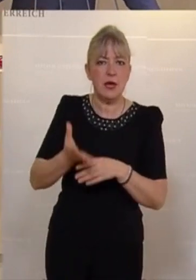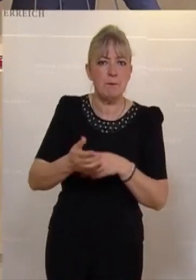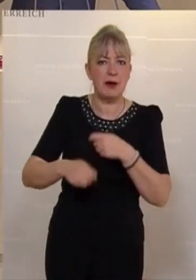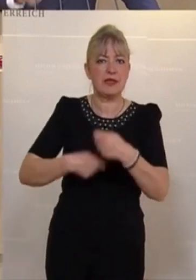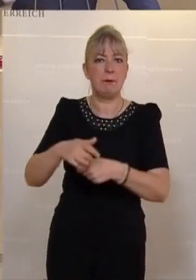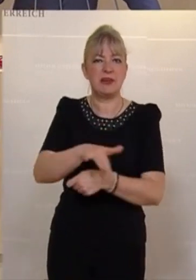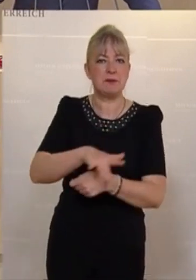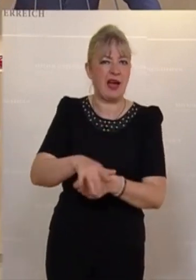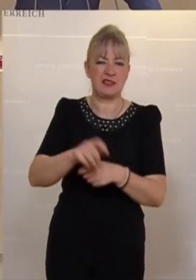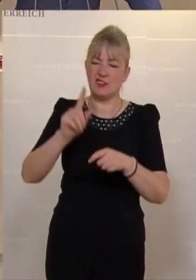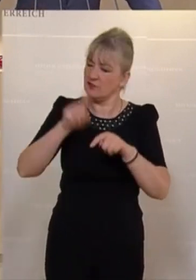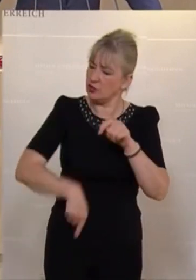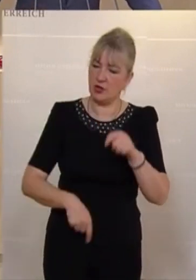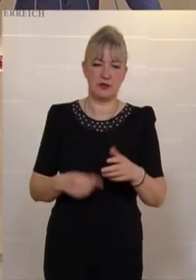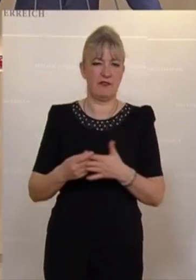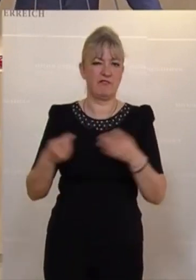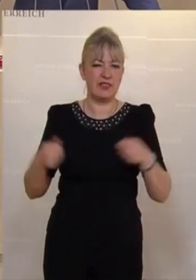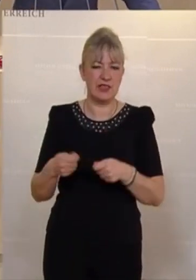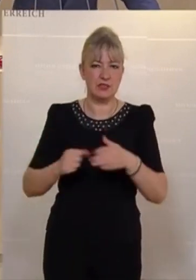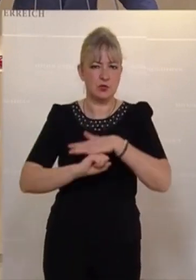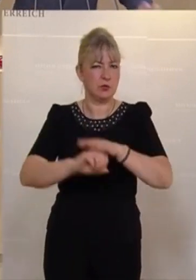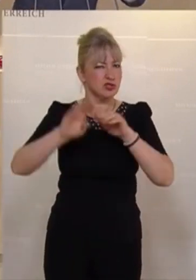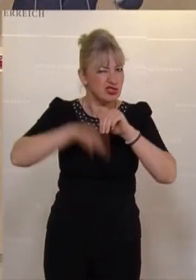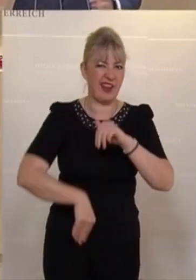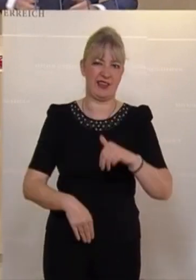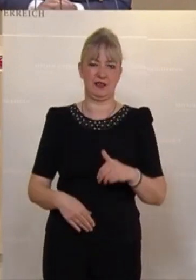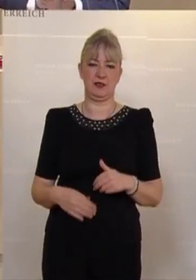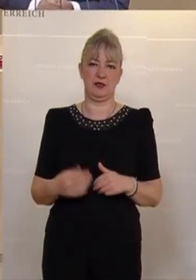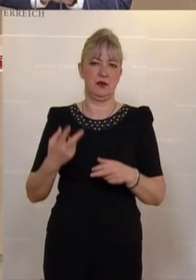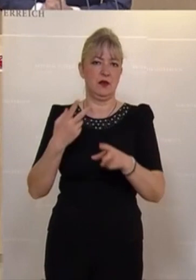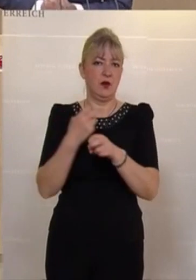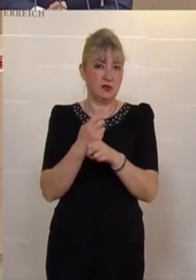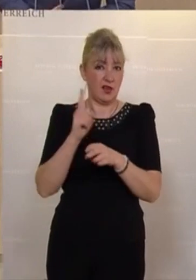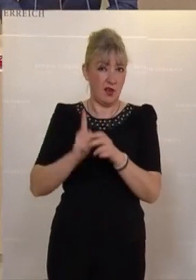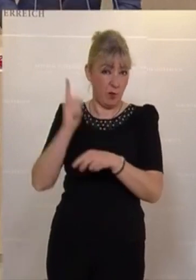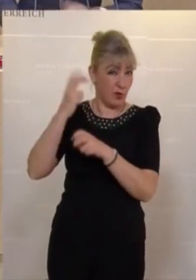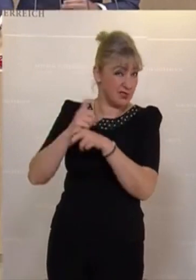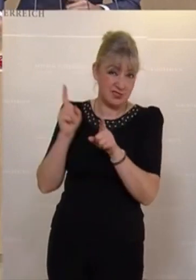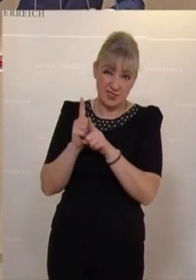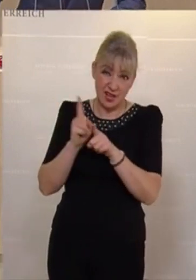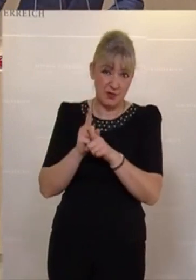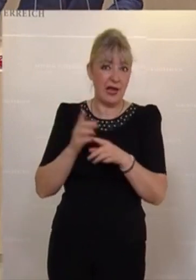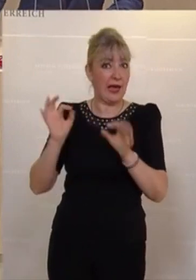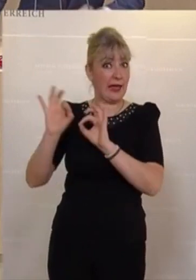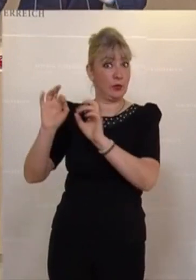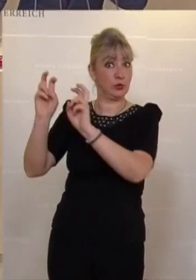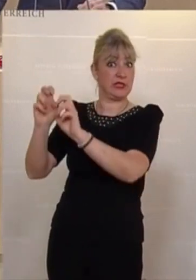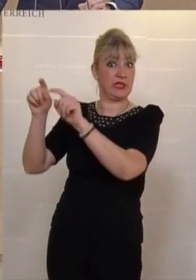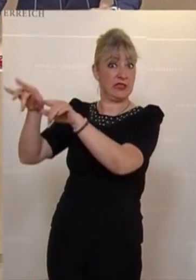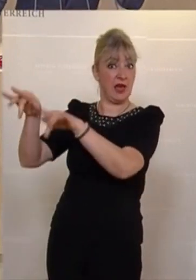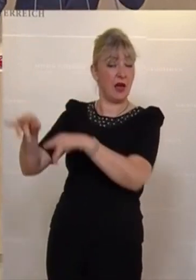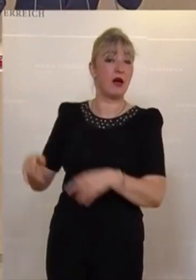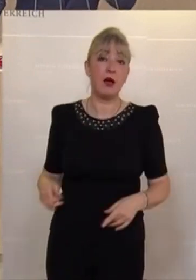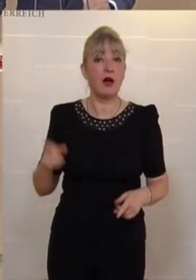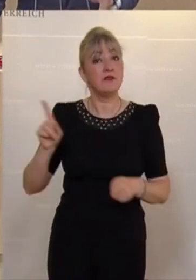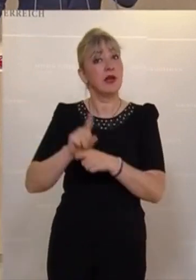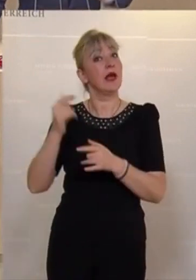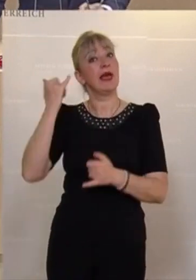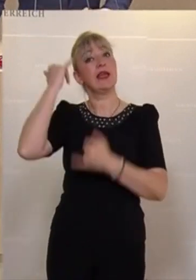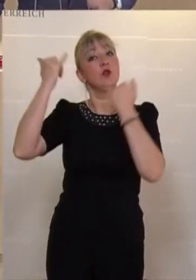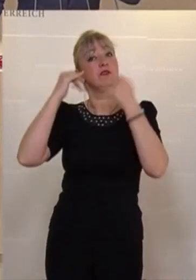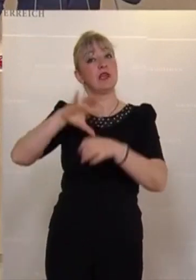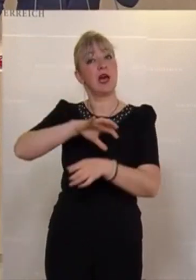Arbeitsmarkt, schlecht. Finanzierung und Support, schlecht. Österreich, auch Oberösterreich, wo die Industrie daheim ist, ist nicht unter den